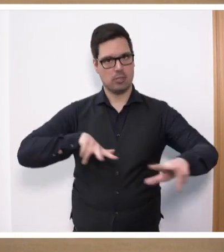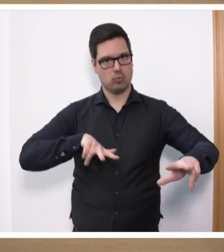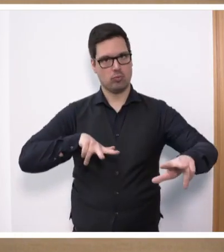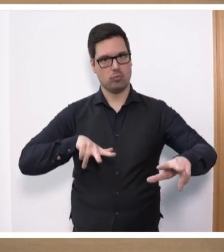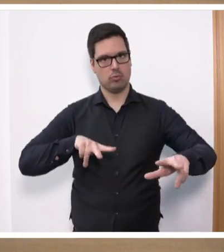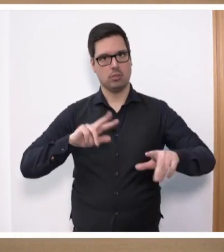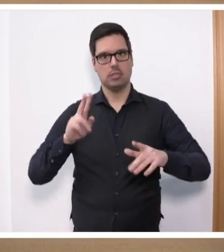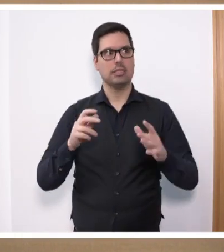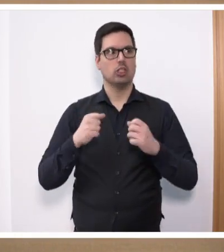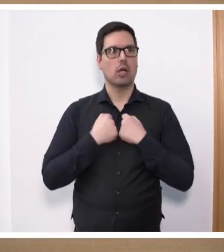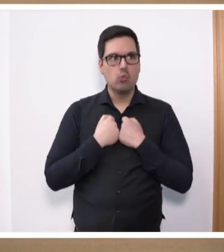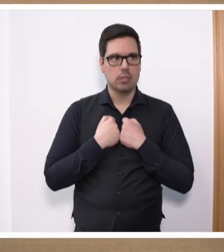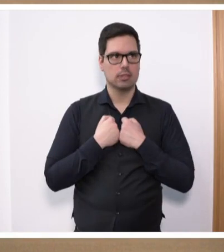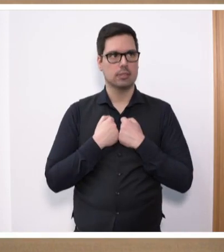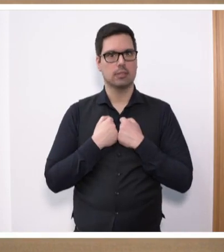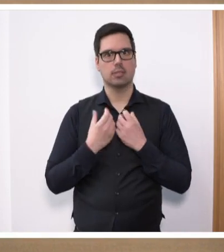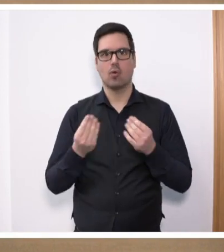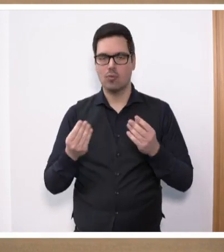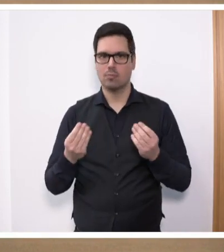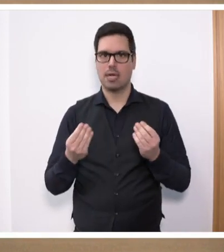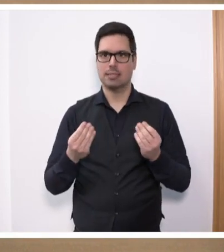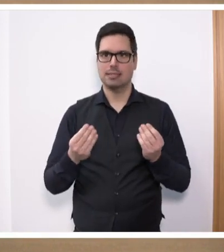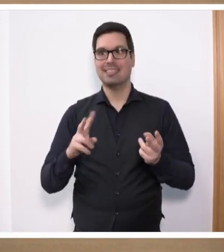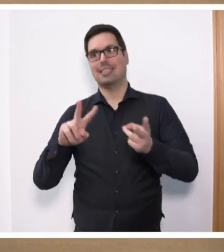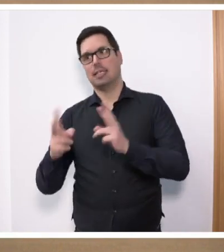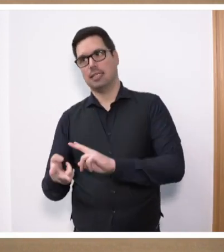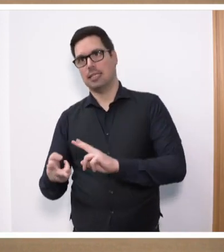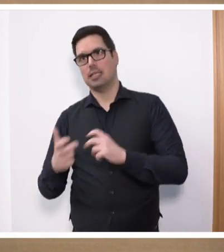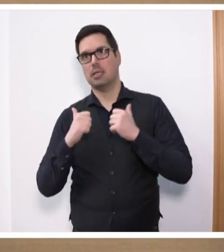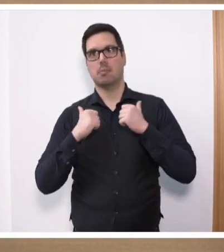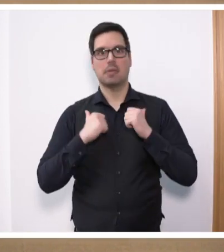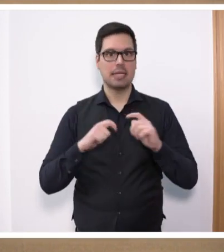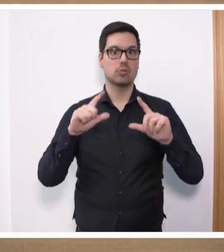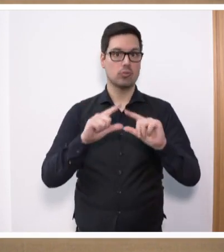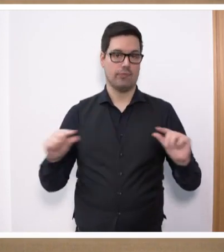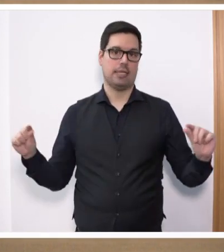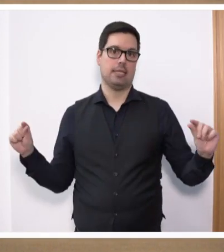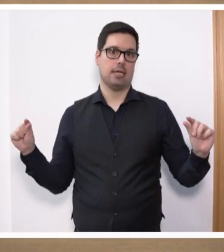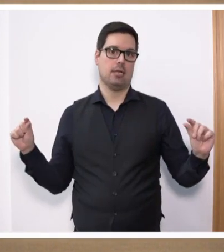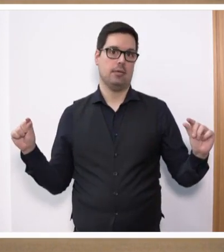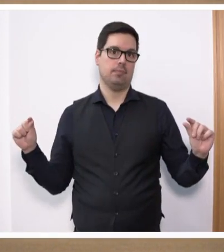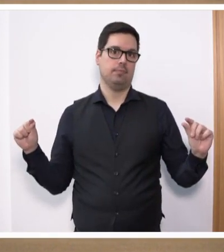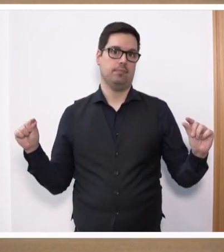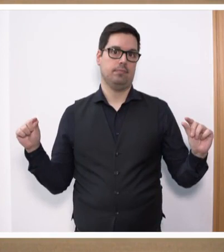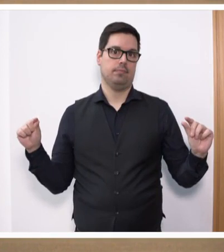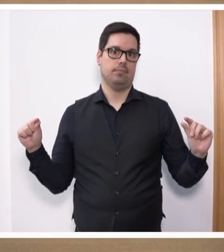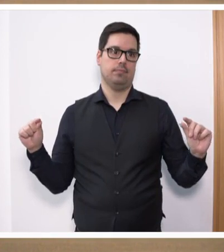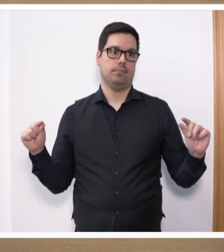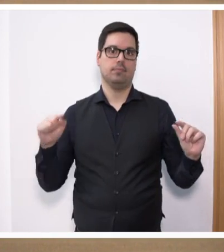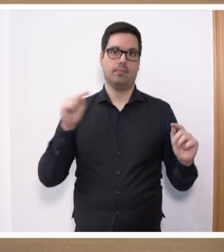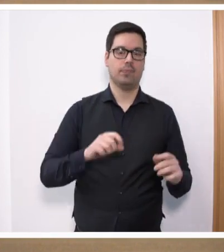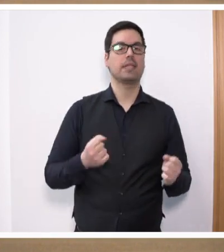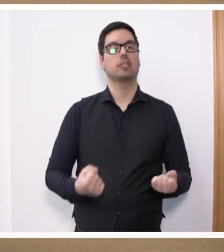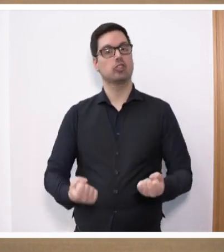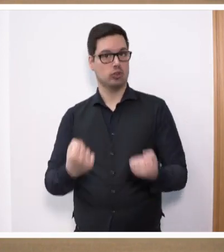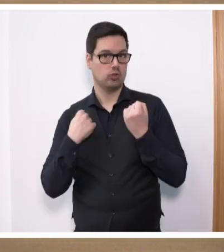behauptet, erdrückend, sondern oftmals das Gegenteil, eine Entlastung für Bürger und Unternehmen. Dass dies schwerer zu